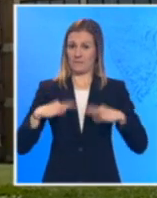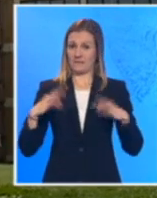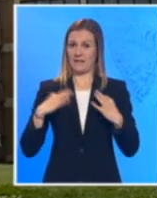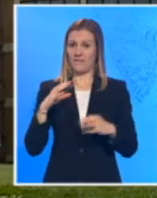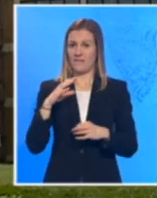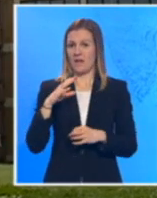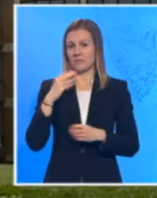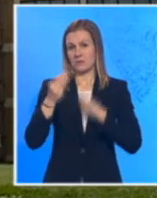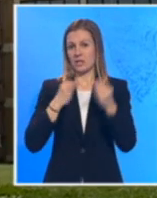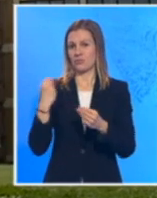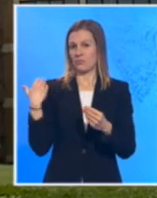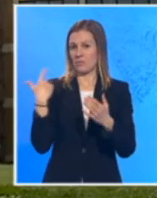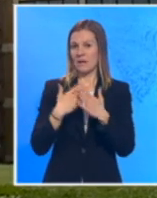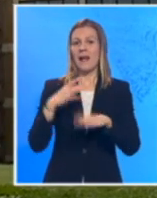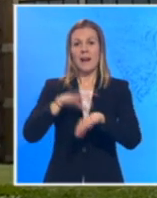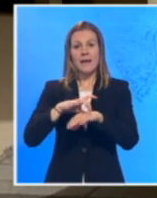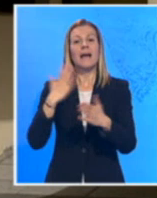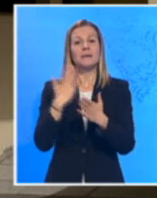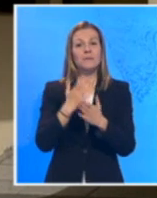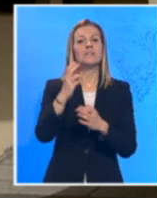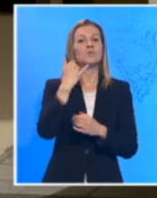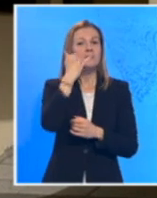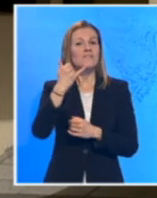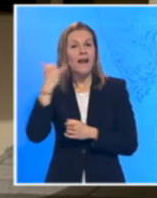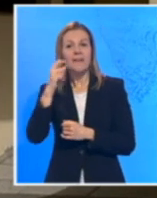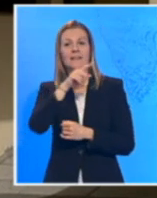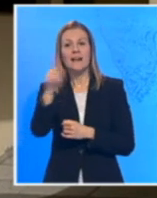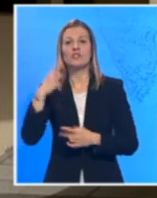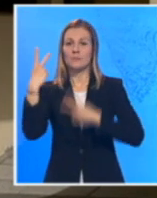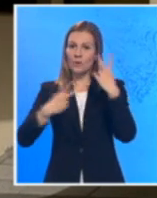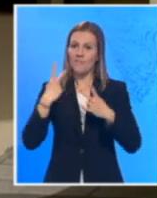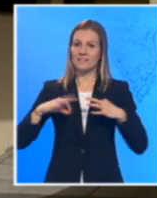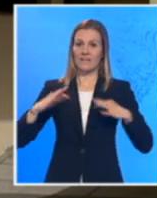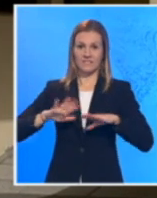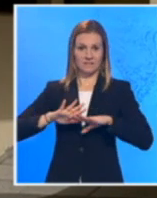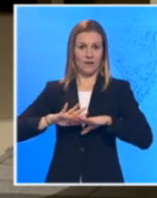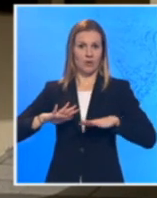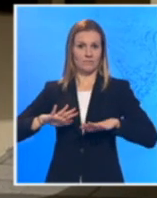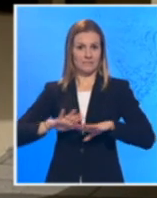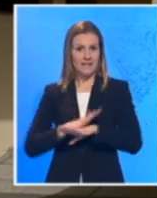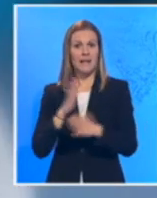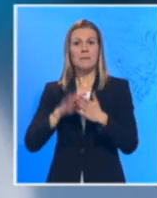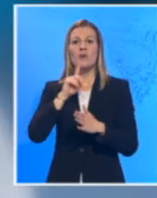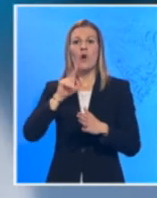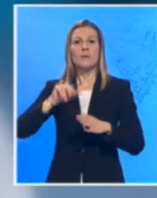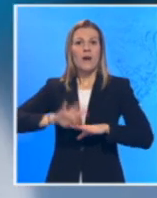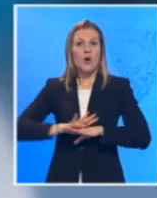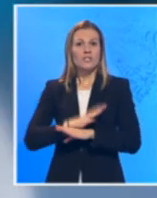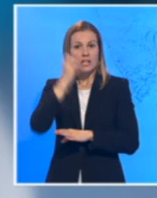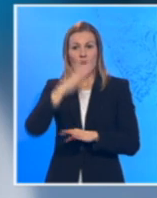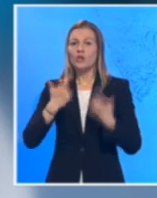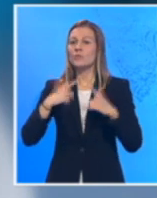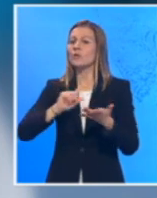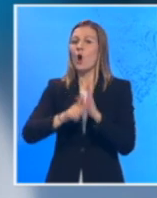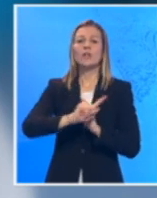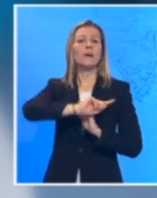proteklom periodu lekari su zvali građane zbog provere zdravstvenog stanja, a oni koji imaju simptome i osjećaju se loše mogu odmah da